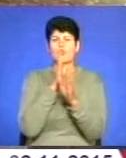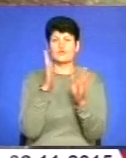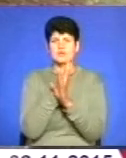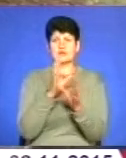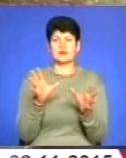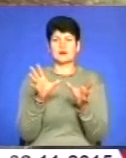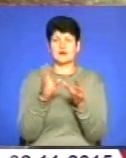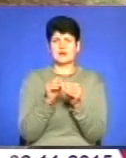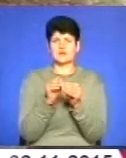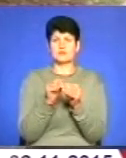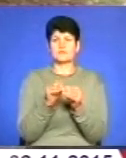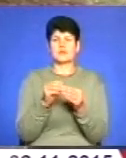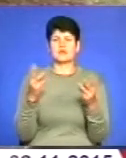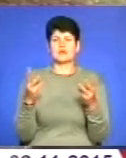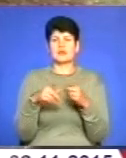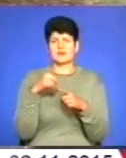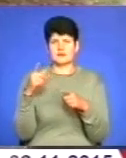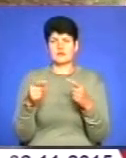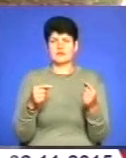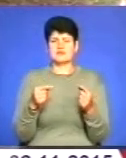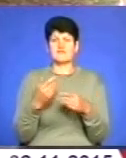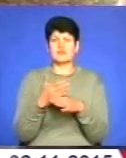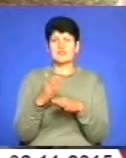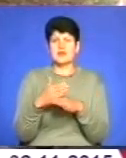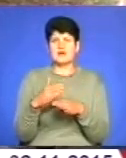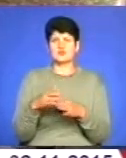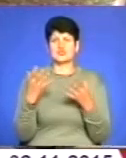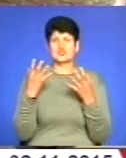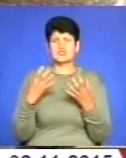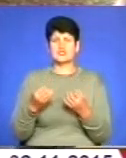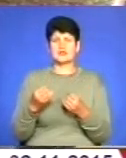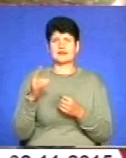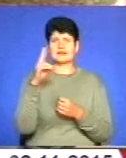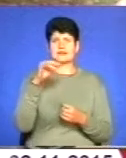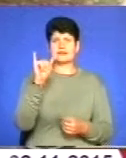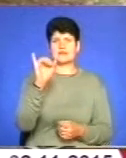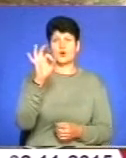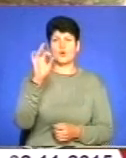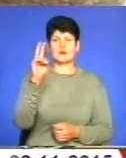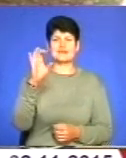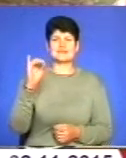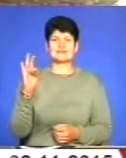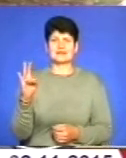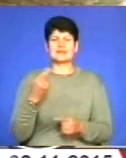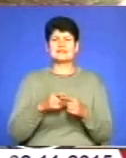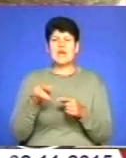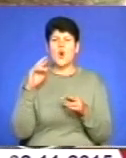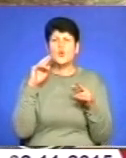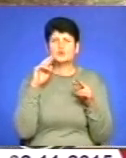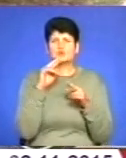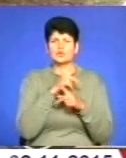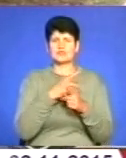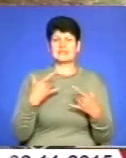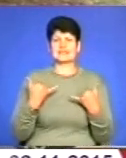в навколишнє середовище при спалюванні листя, виділяються і такі сполуки, як діоксини. Це одні із найотруйніших для